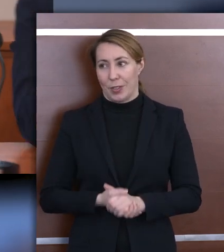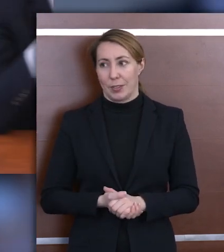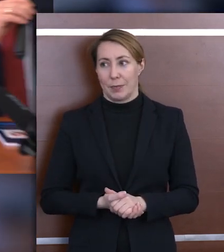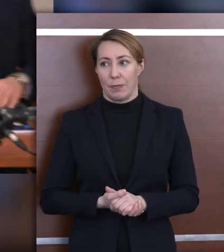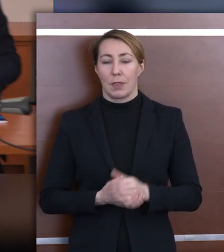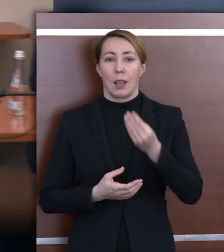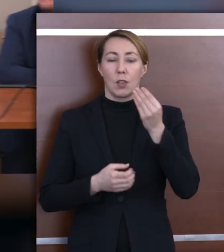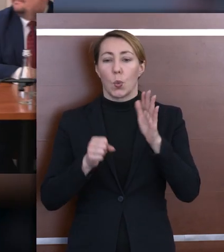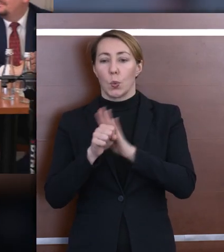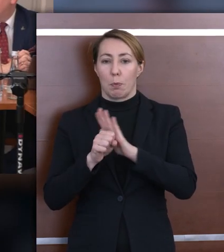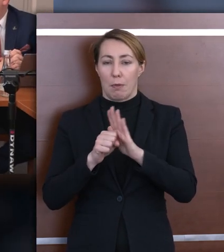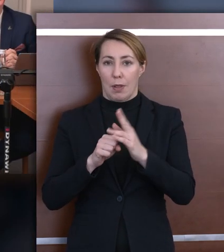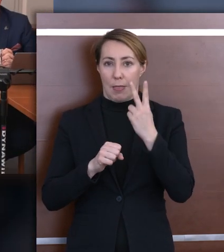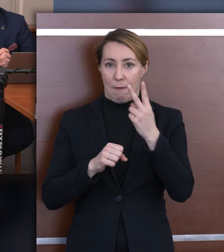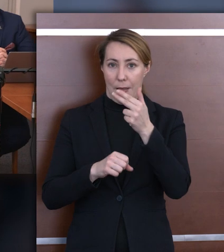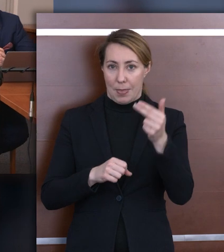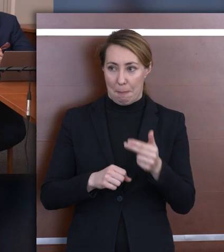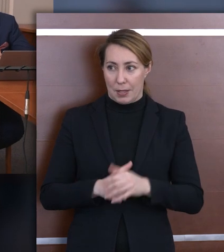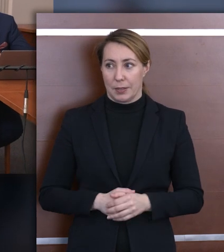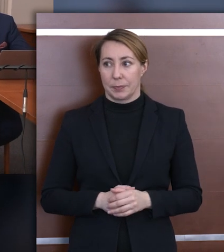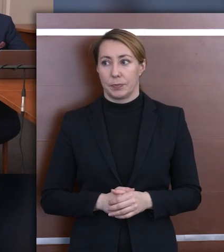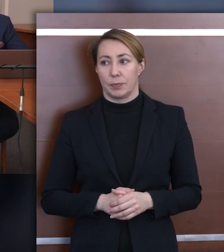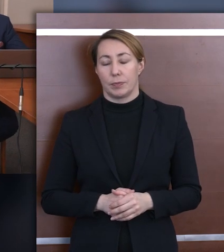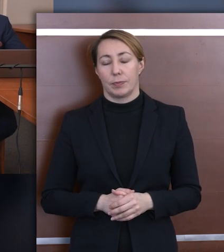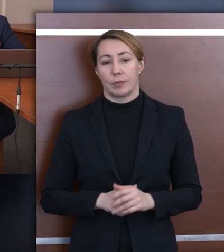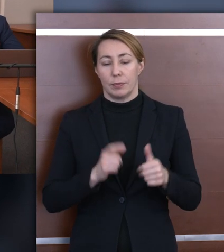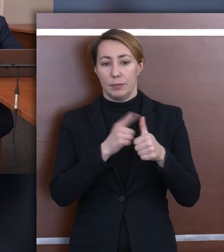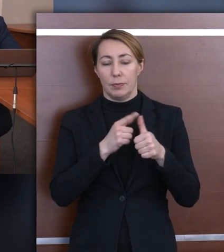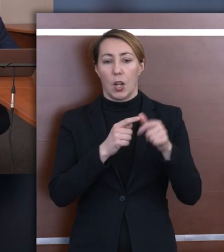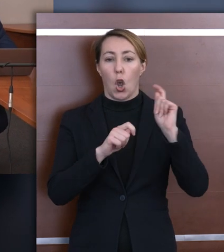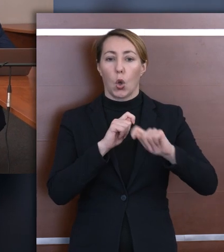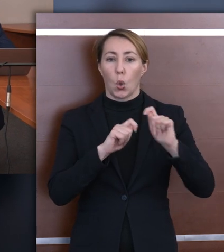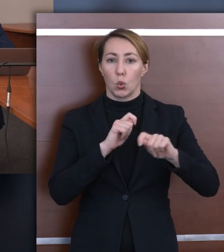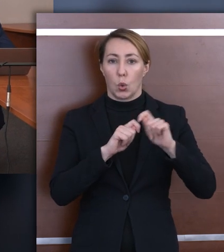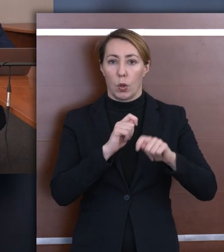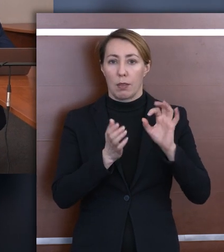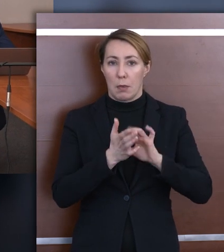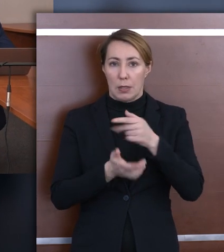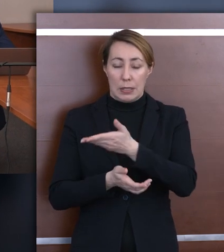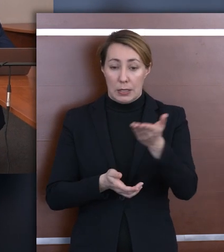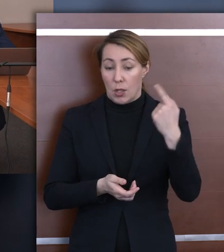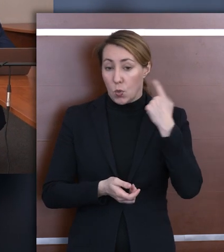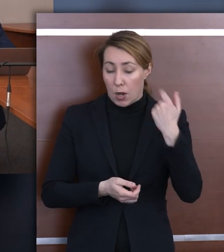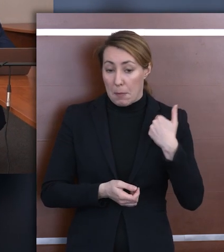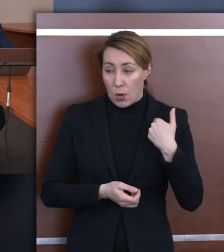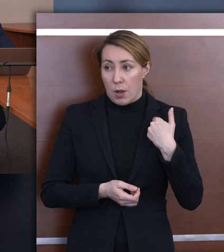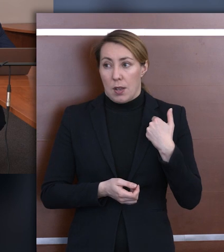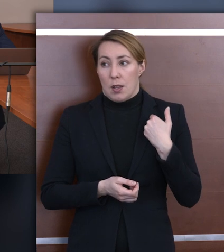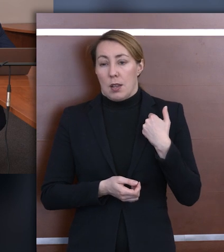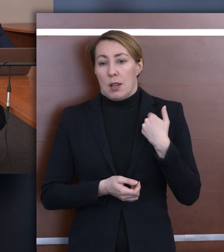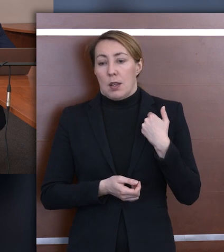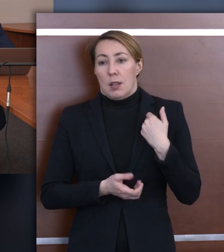Ja pozwolę sobie jeszcze uzupełnić o dwa tematy. Pierwsza to jest kontrola, którą z pewnością Państwo słyszeli, która jest jeszcze w trakcie